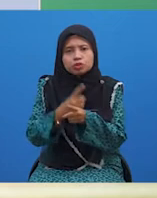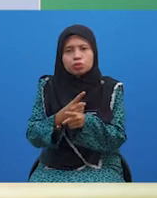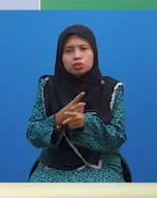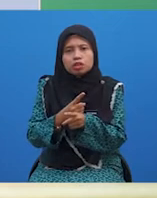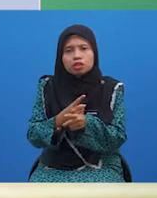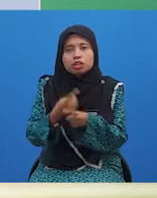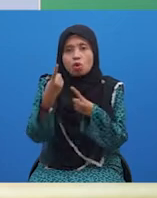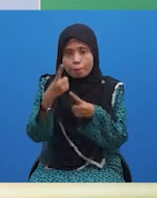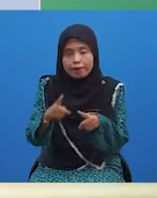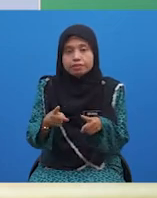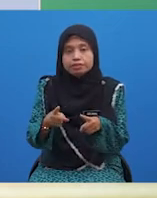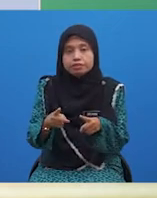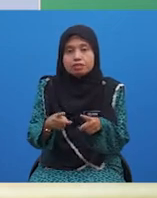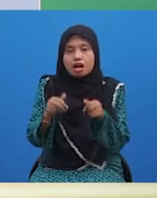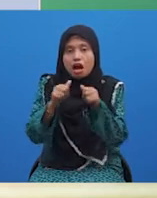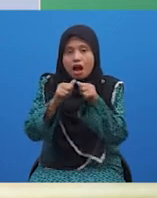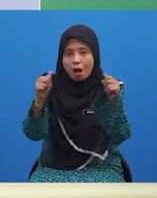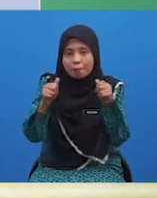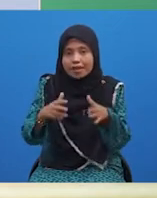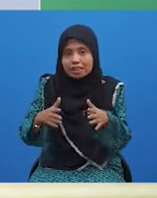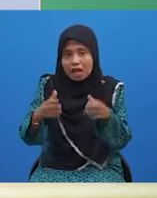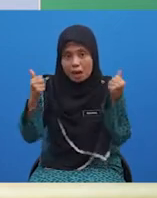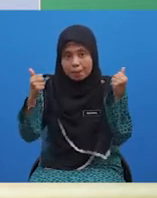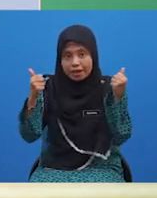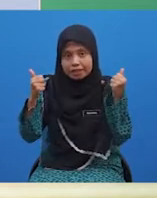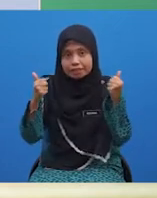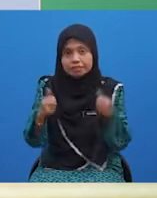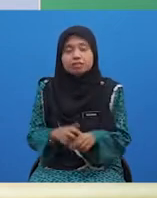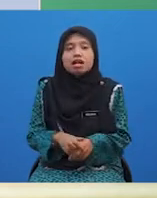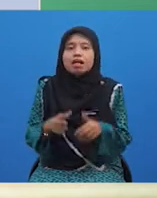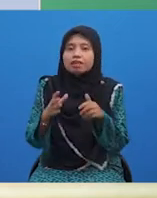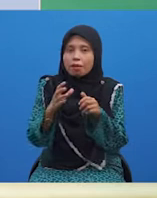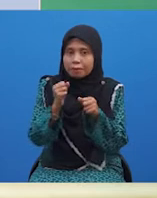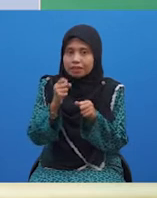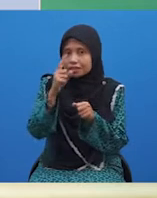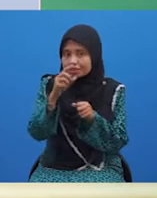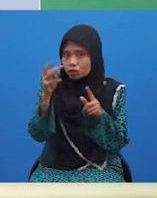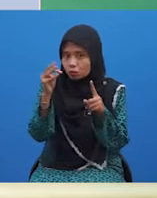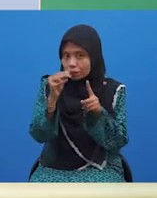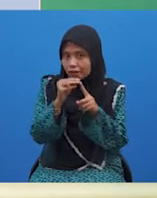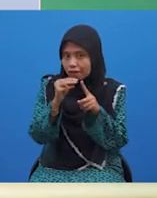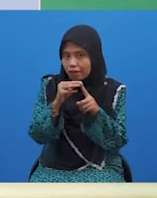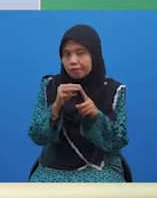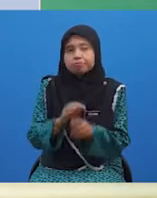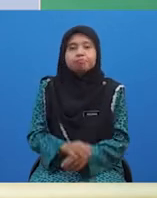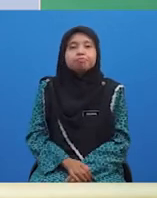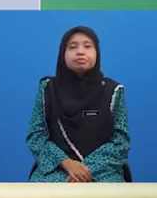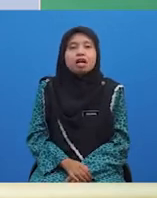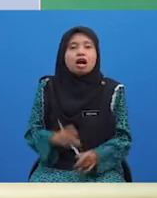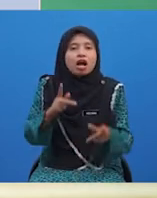Jawapan yang tepat ialah amat hebat. Pelajar dapat satu markah untuk jawapan ini.